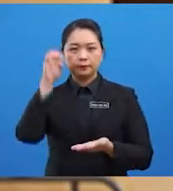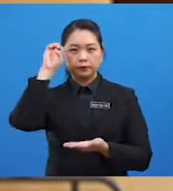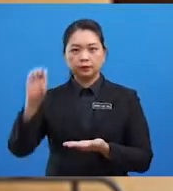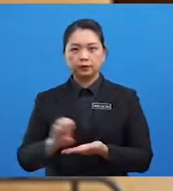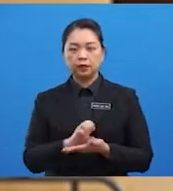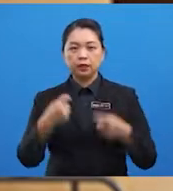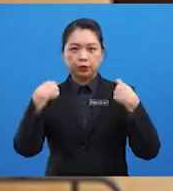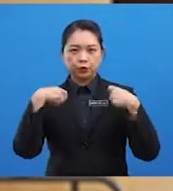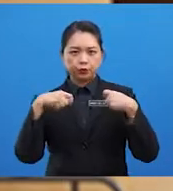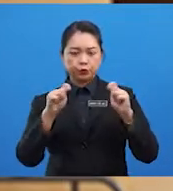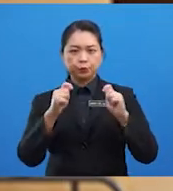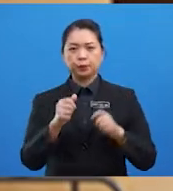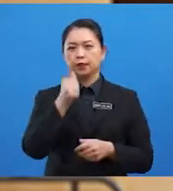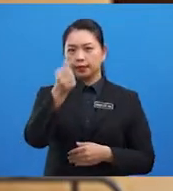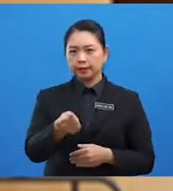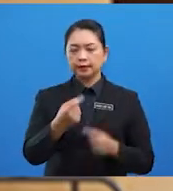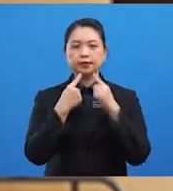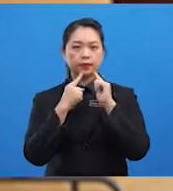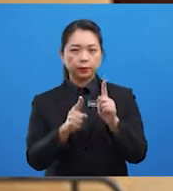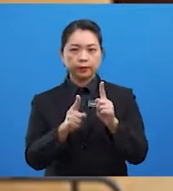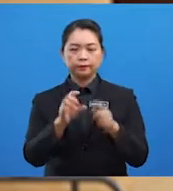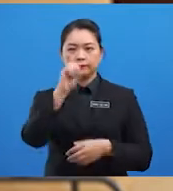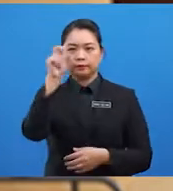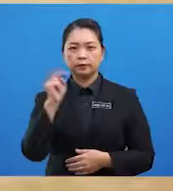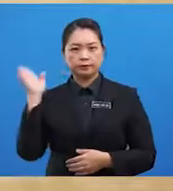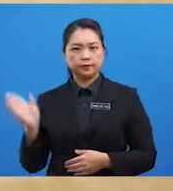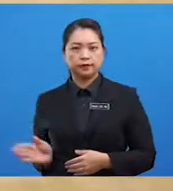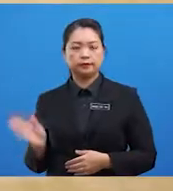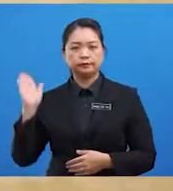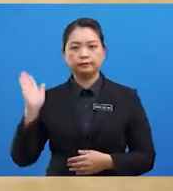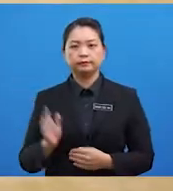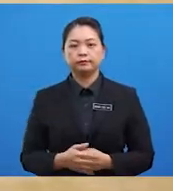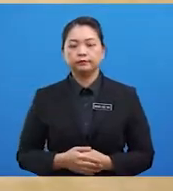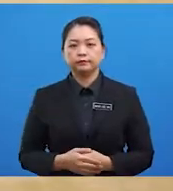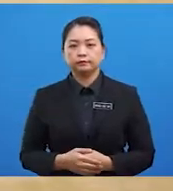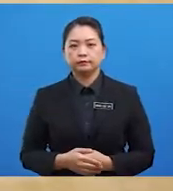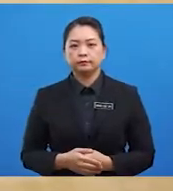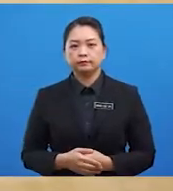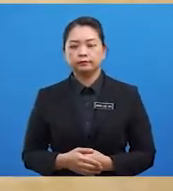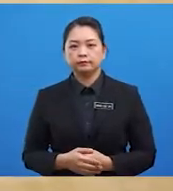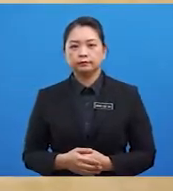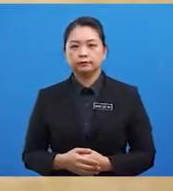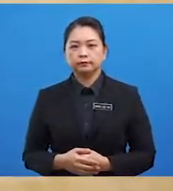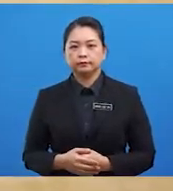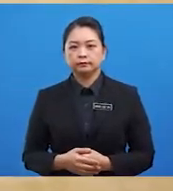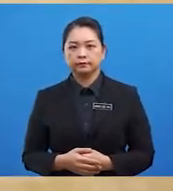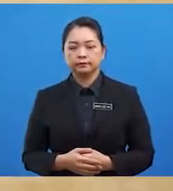cuba anda jawab soalan berikut soalan pertama